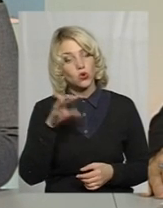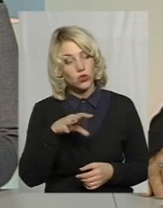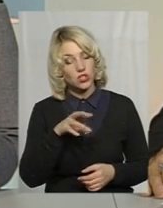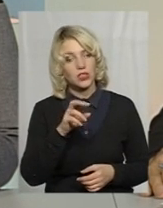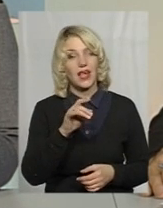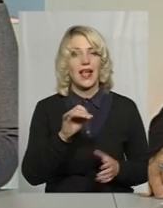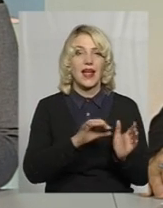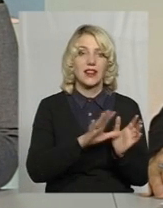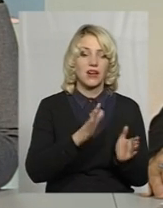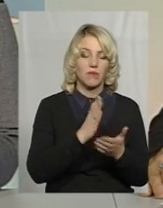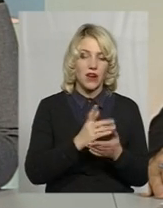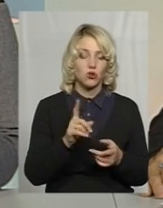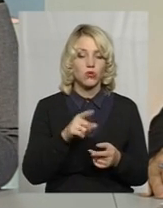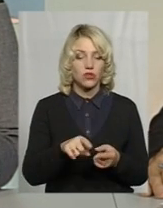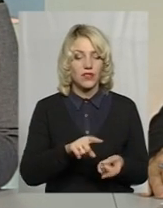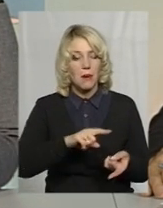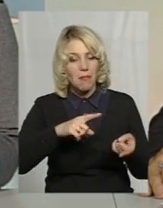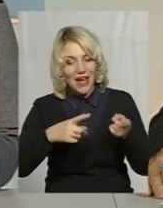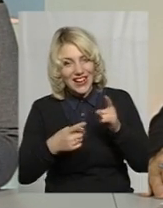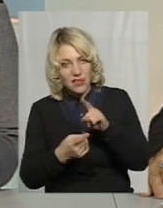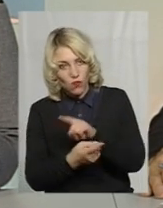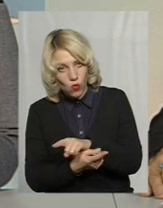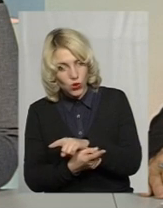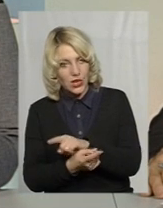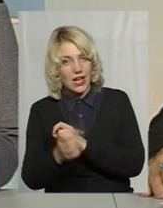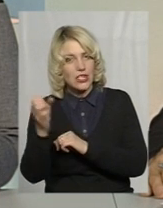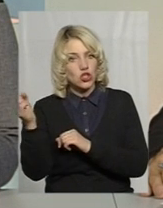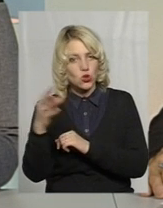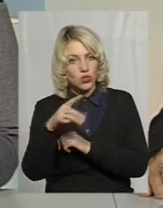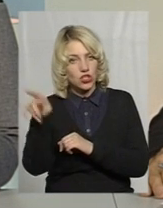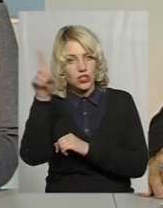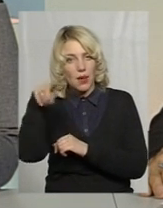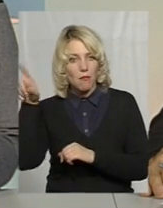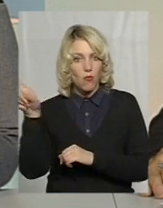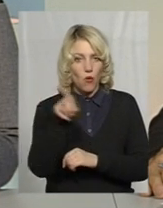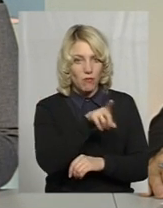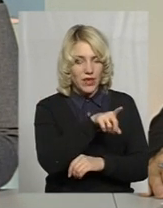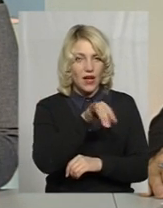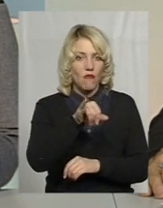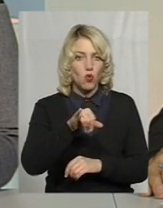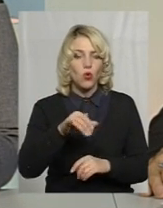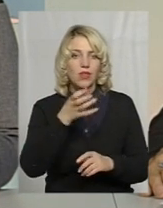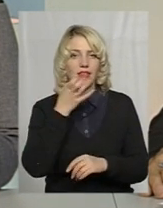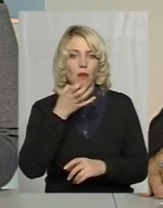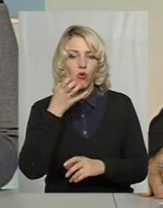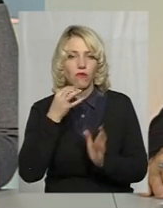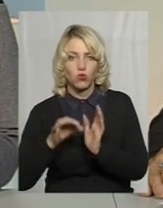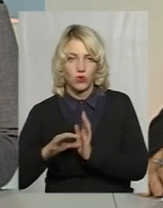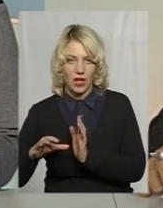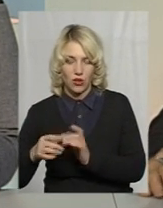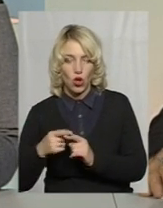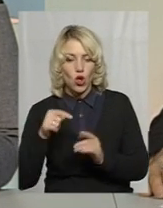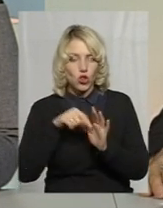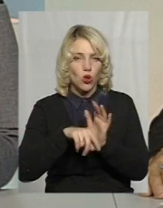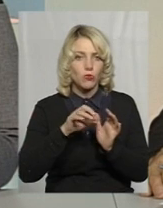він перетворює безпосередньо сонячне проміння в теплову енергію, тобто в нагріту